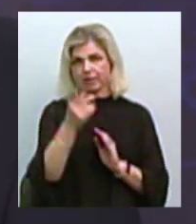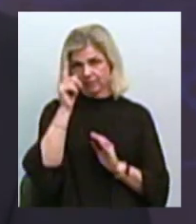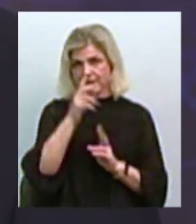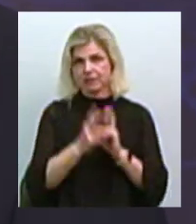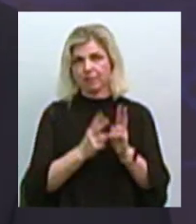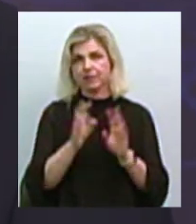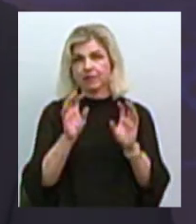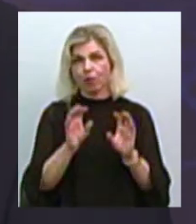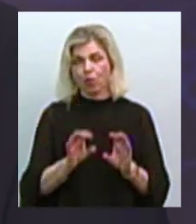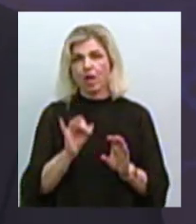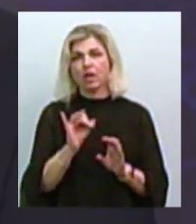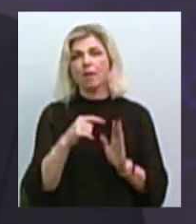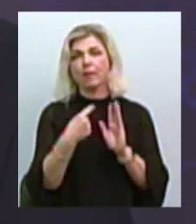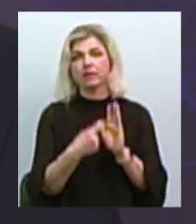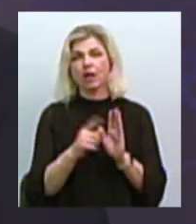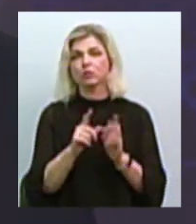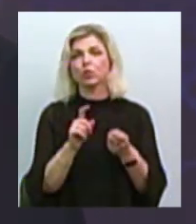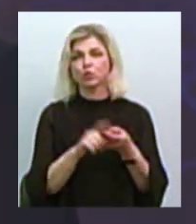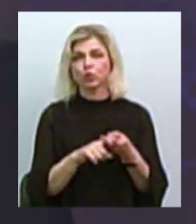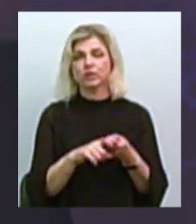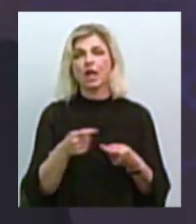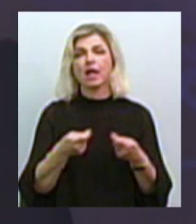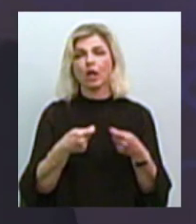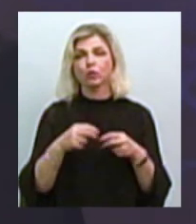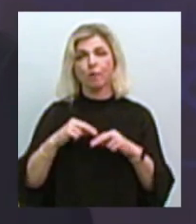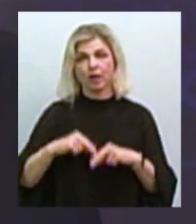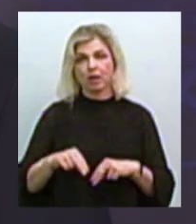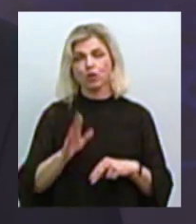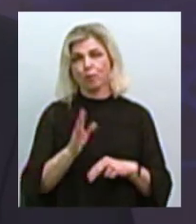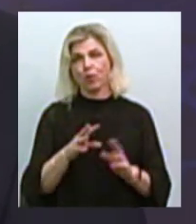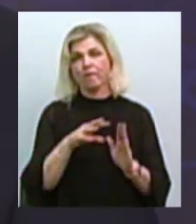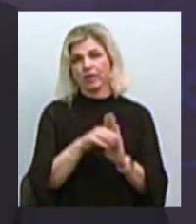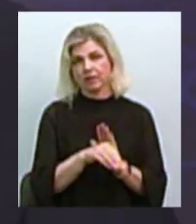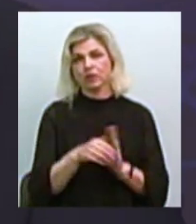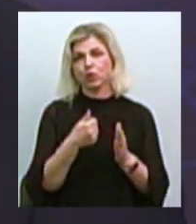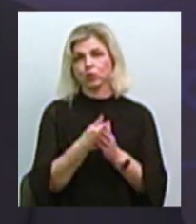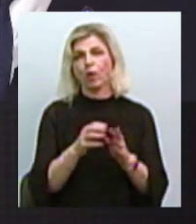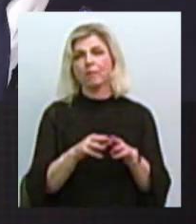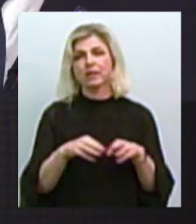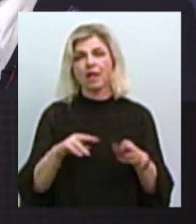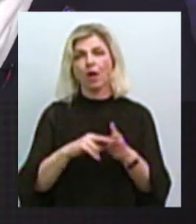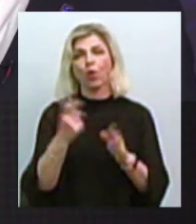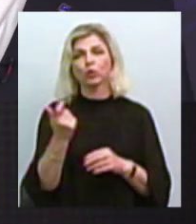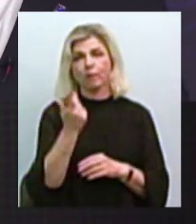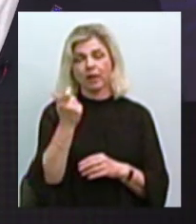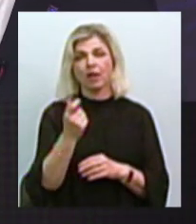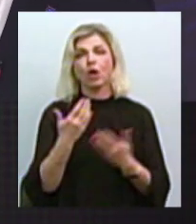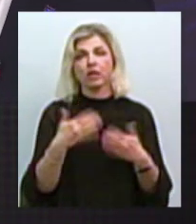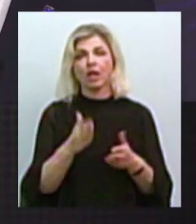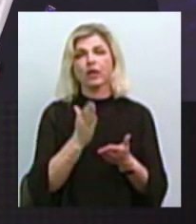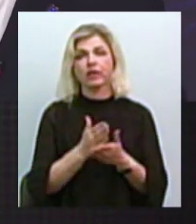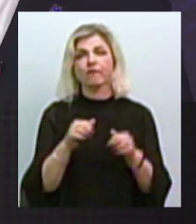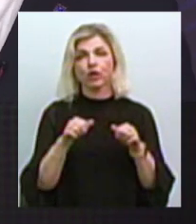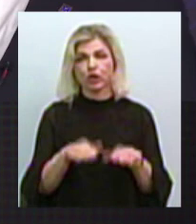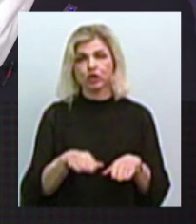і саме блок питання, який стосується ринку праці, буде віднесено на сьогодні до Міністерства економіки. Є вже рішення